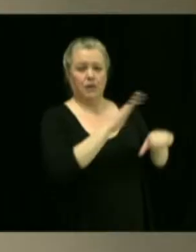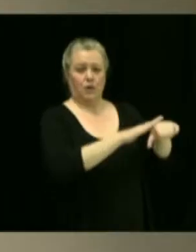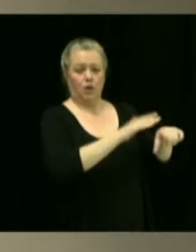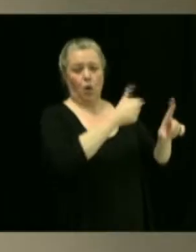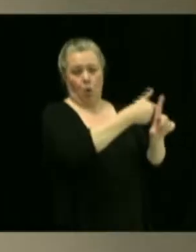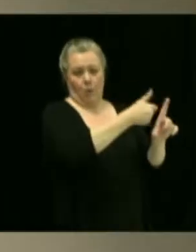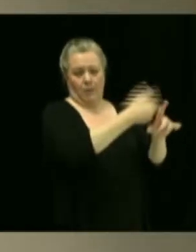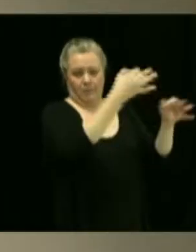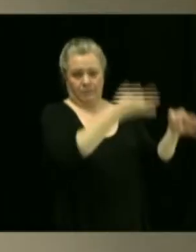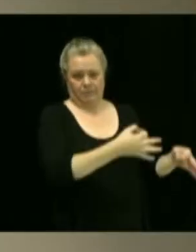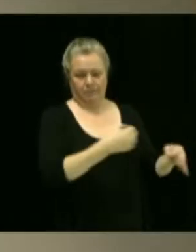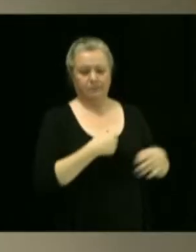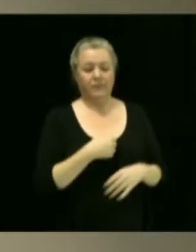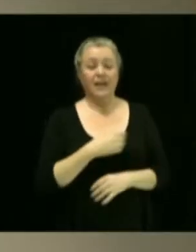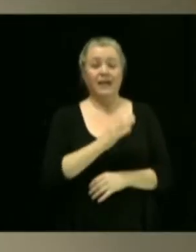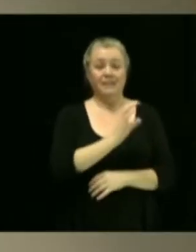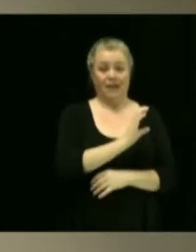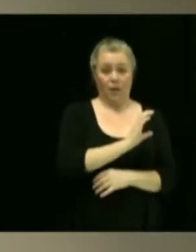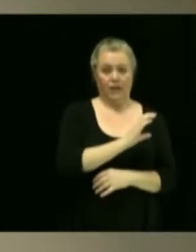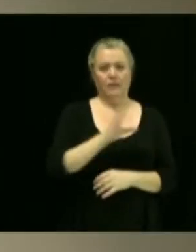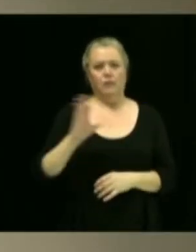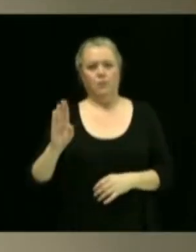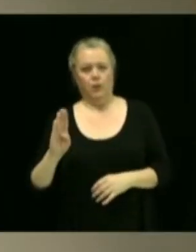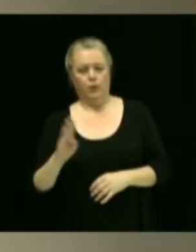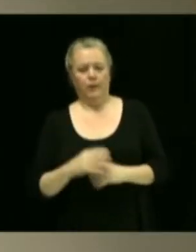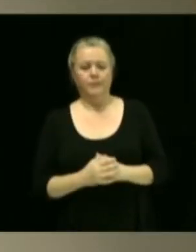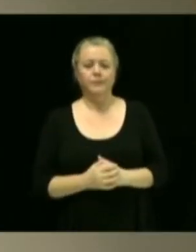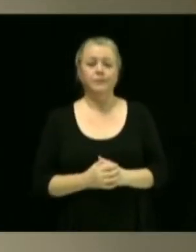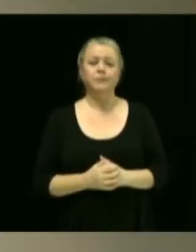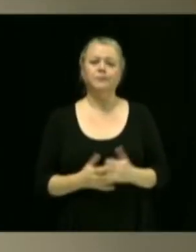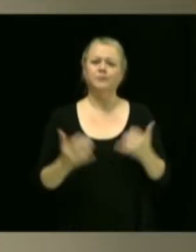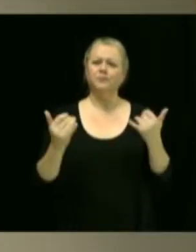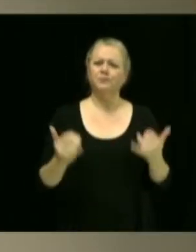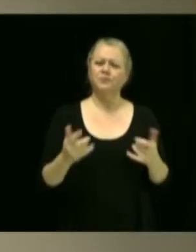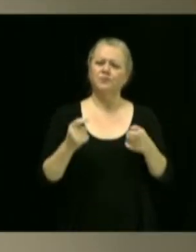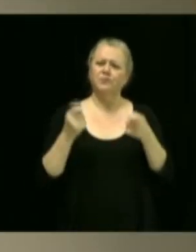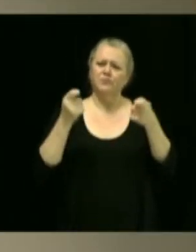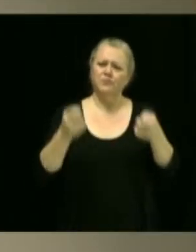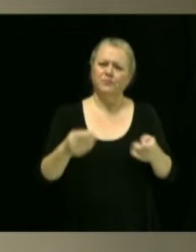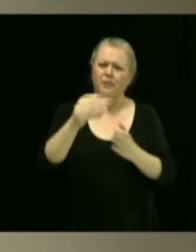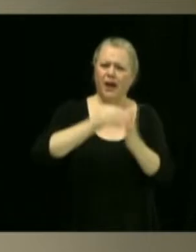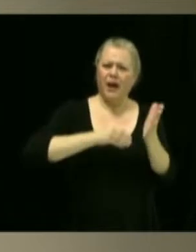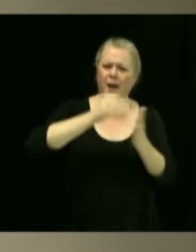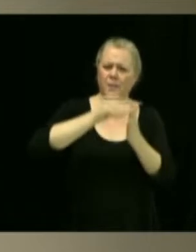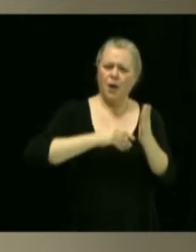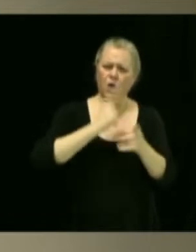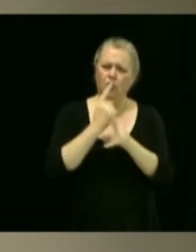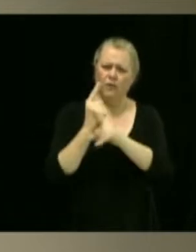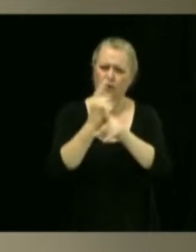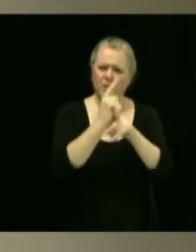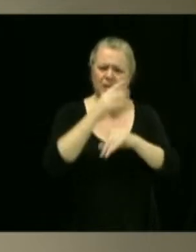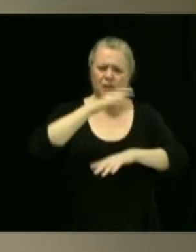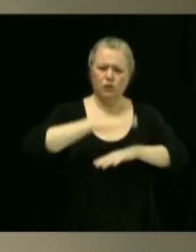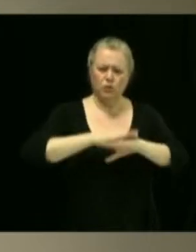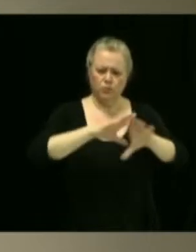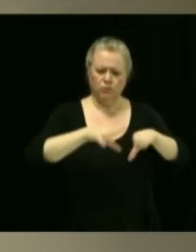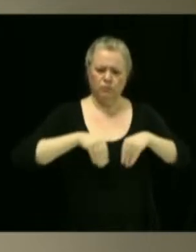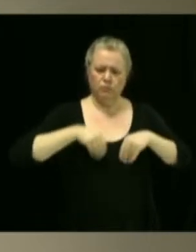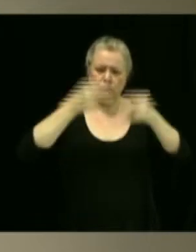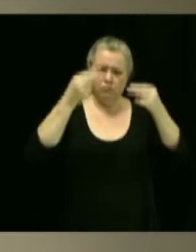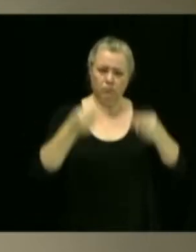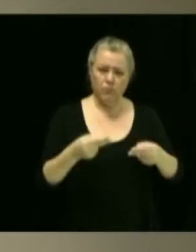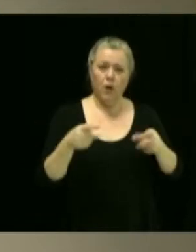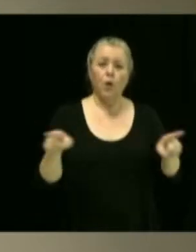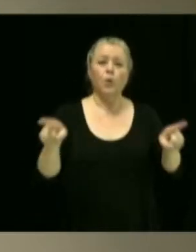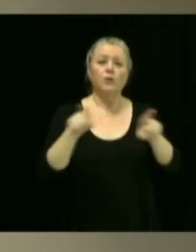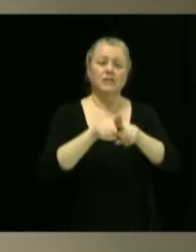Caroline. Benoît. Dépôt des rapports d'audits de conformité portant respectivement sur l'adoption du budget et l'adoption du programme triennal d